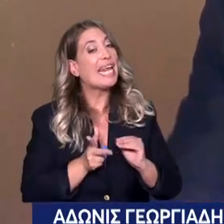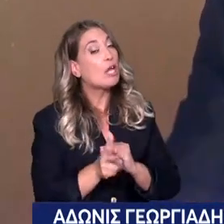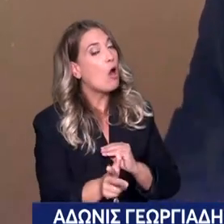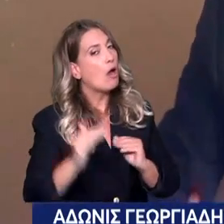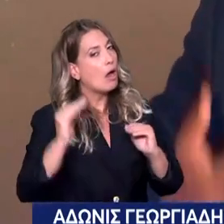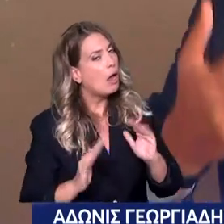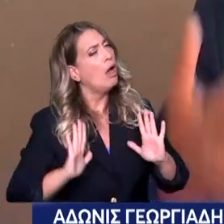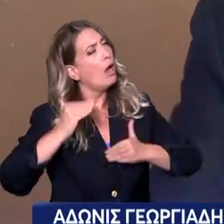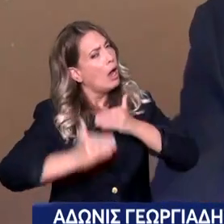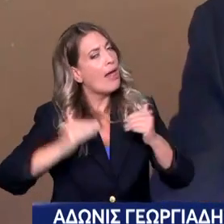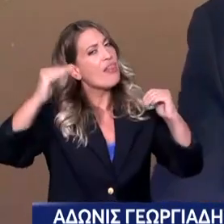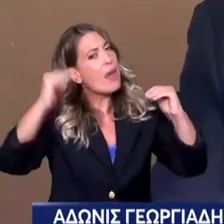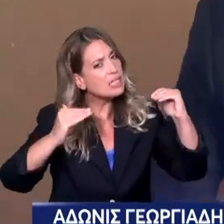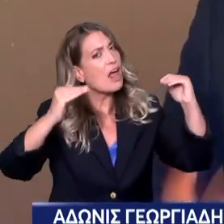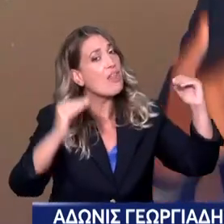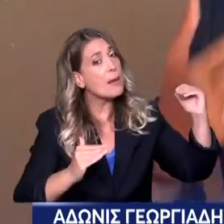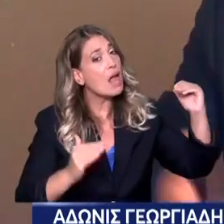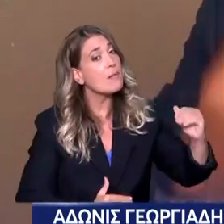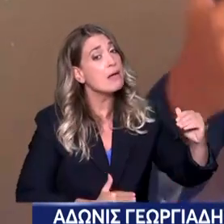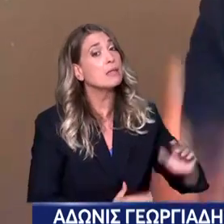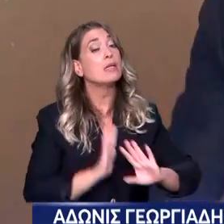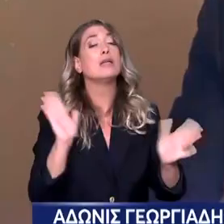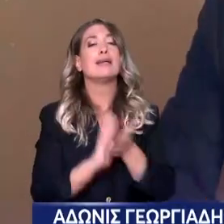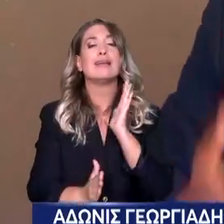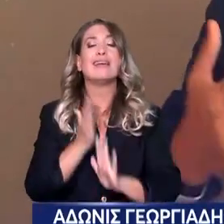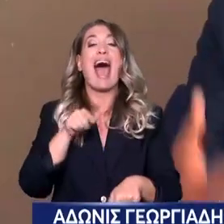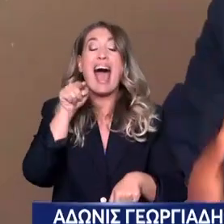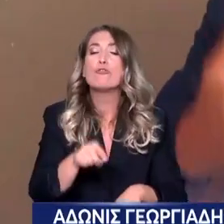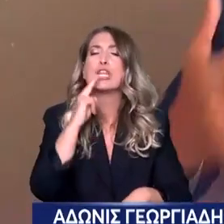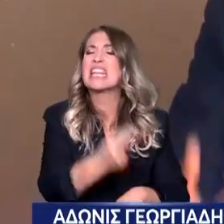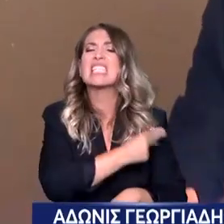λιγούτερα και να το δω να λέτε. Άρα η ουσία παραμένει.